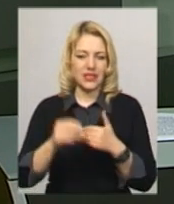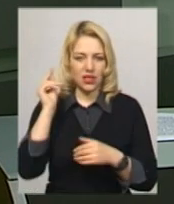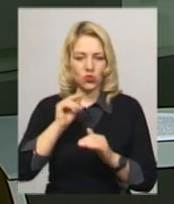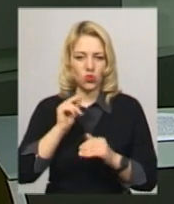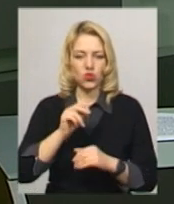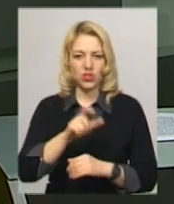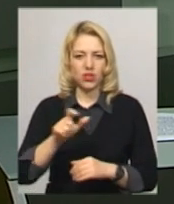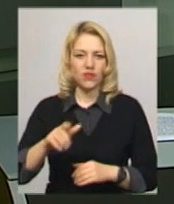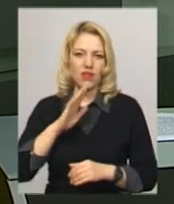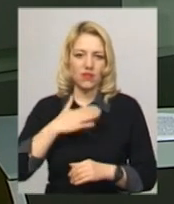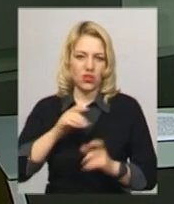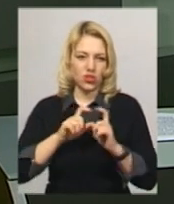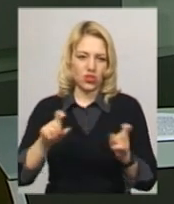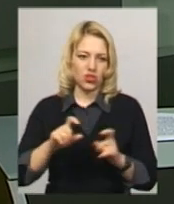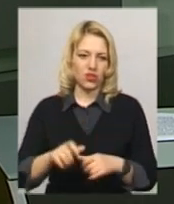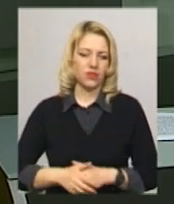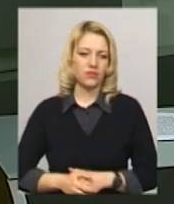На заході побувала Леся Боровець.